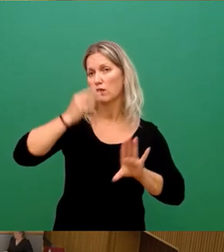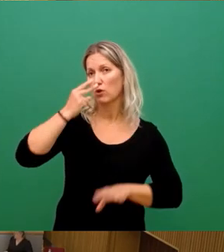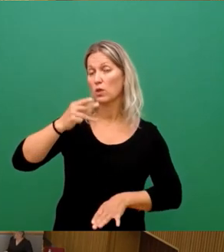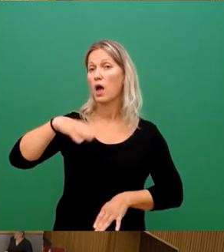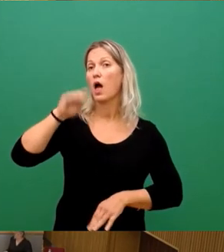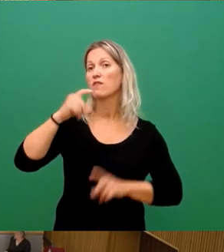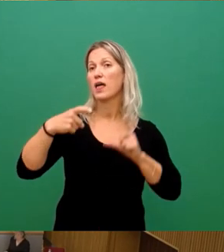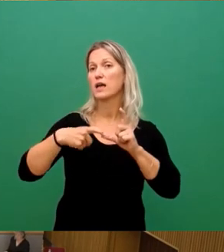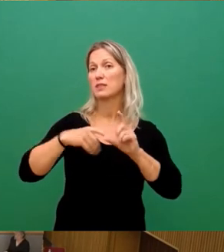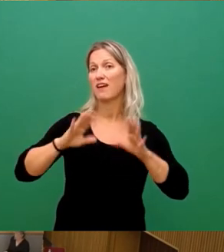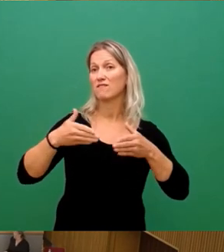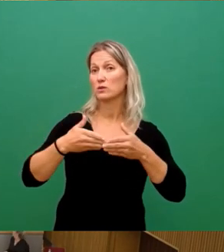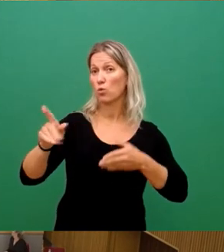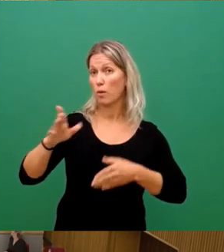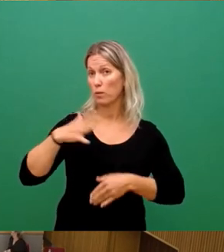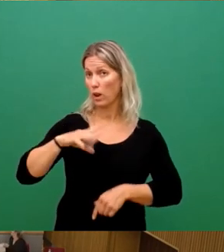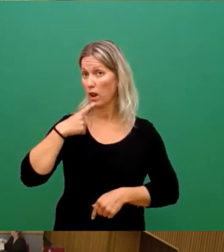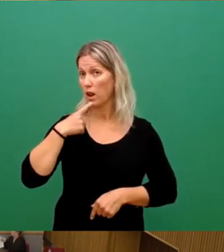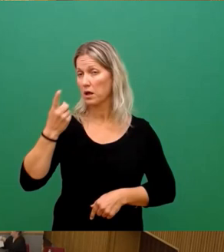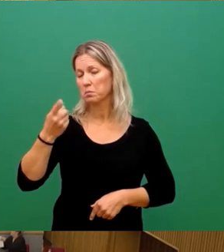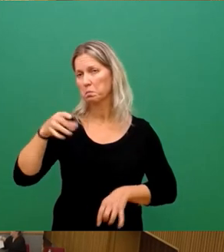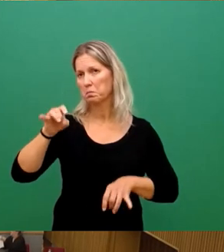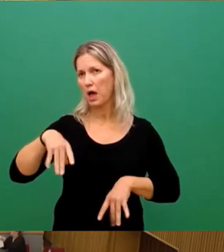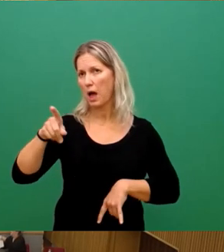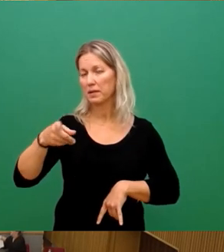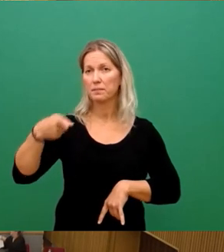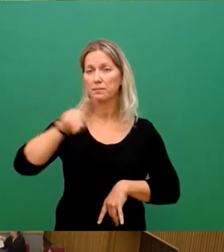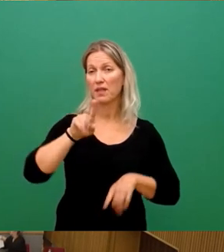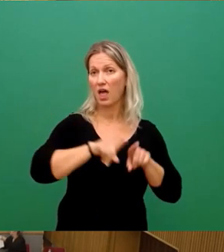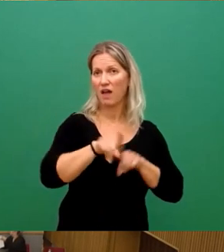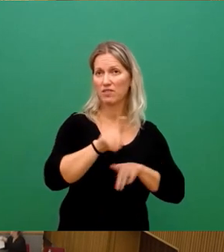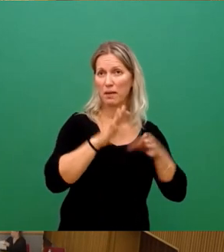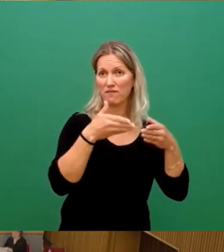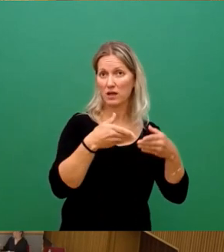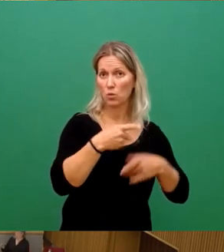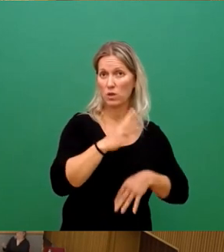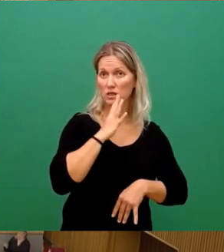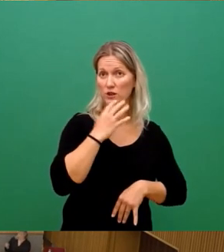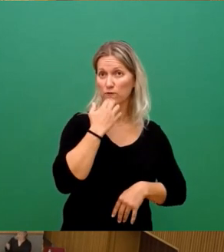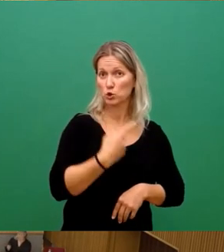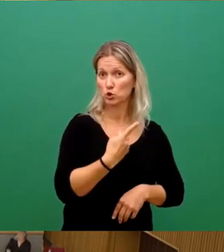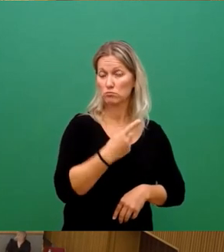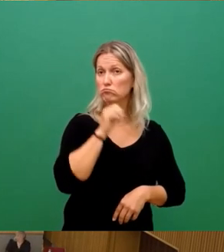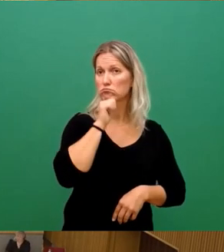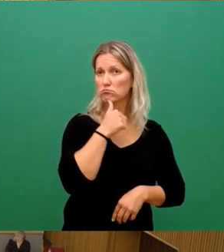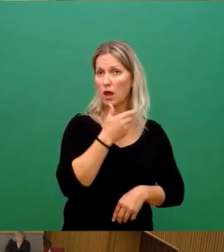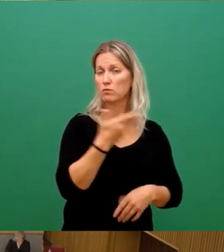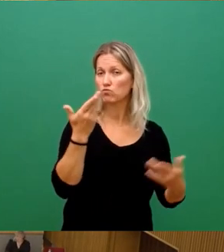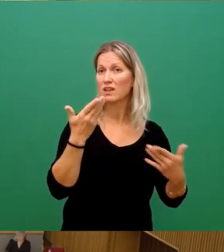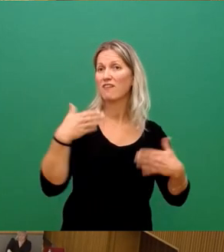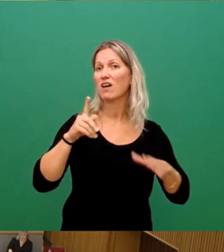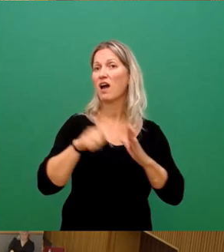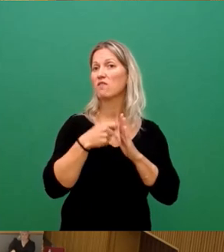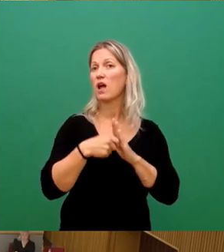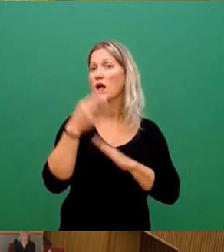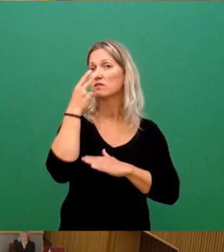gewünscht? Nein. Dann als nächstes die FDP-Fraktion. das Wort gewünscht? Nein. Freie Wähler. Wird